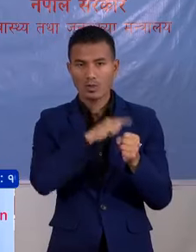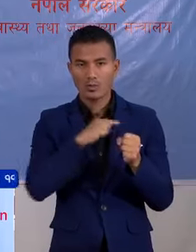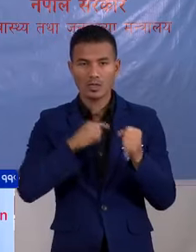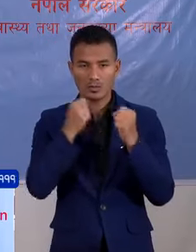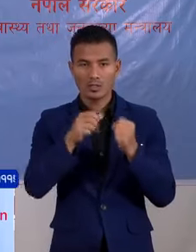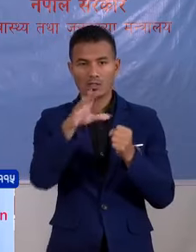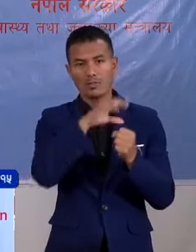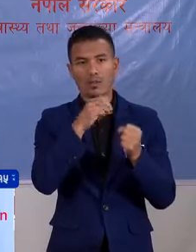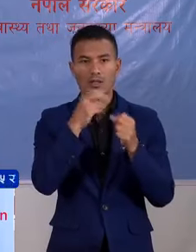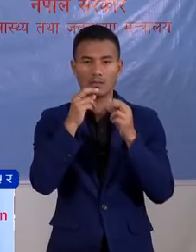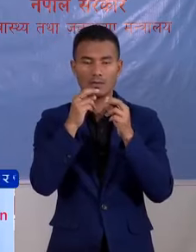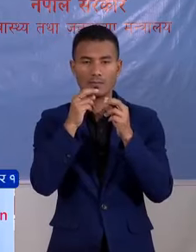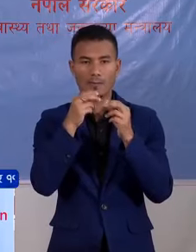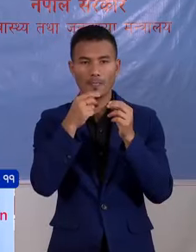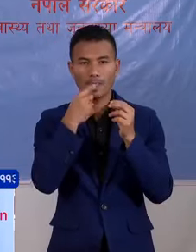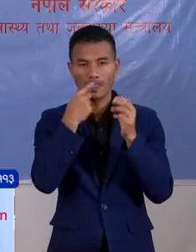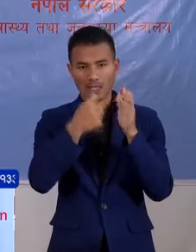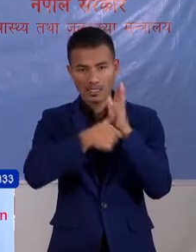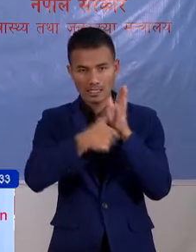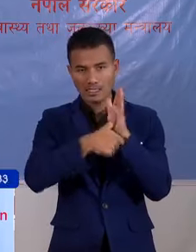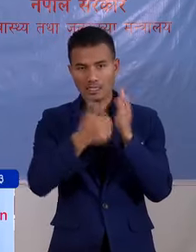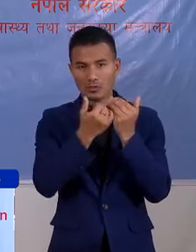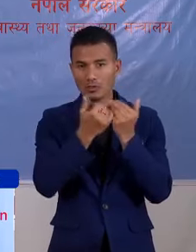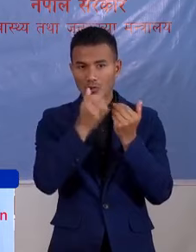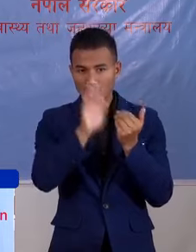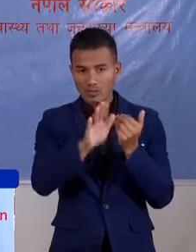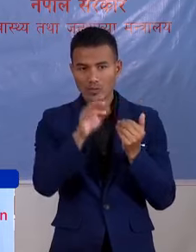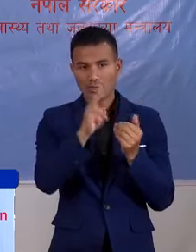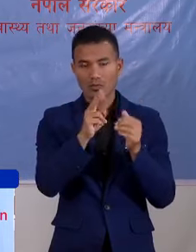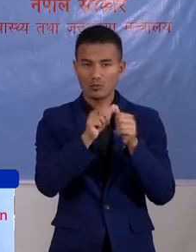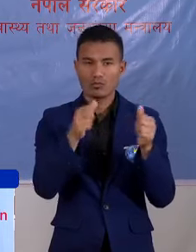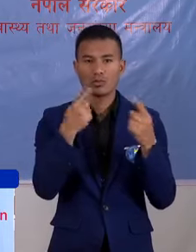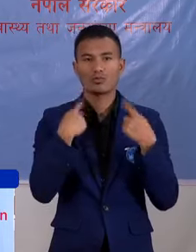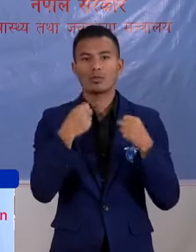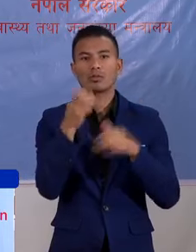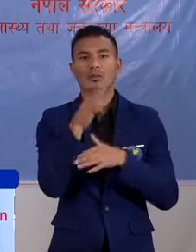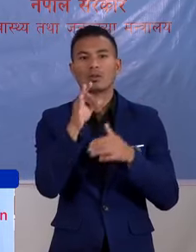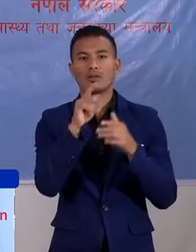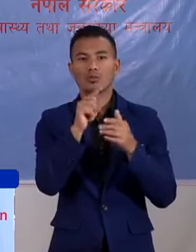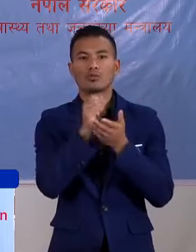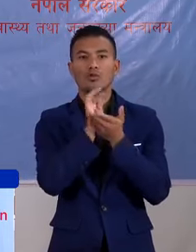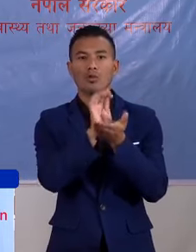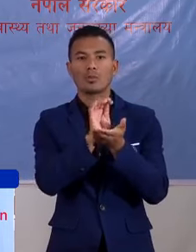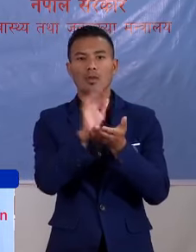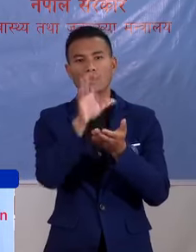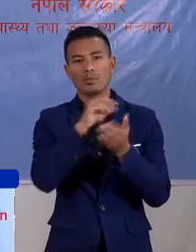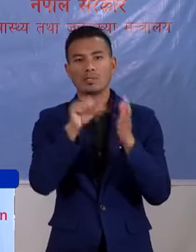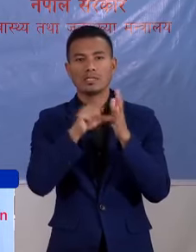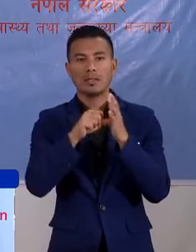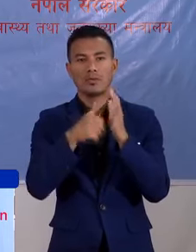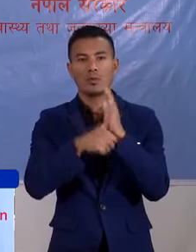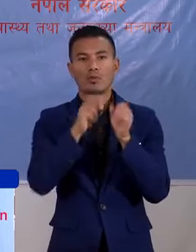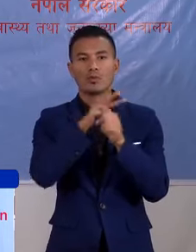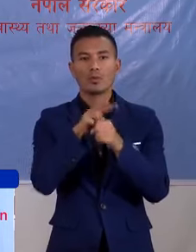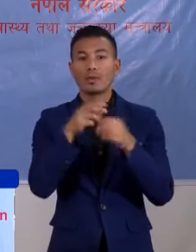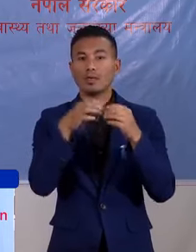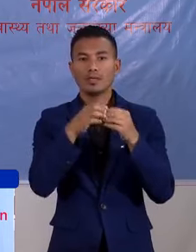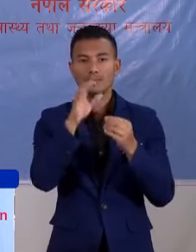थे श्वास्ते मंतरारे मां भनालेश्ट